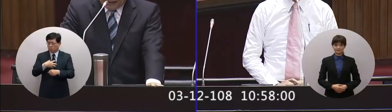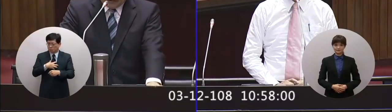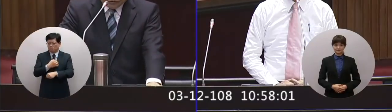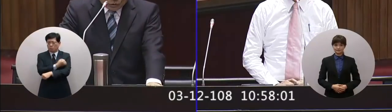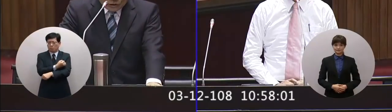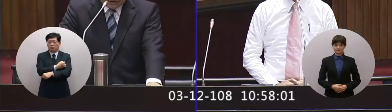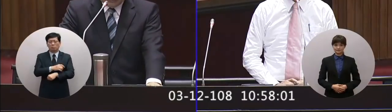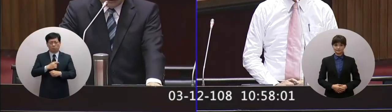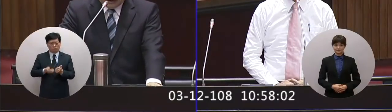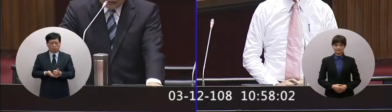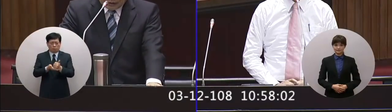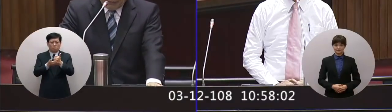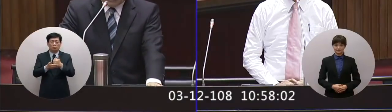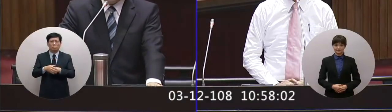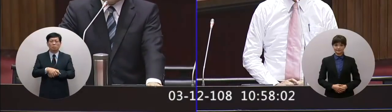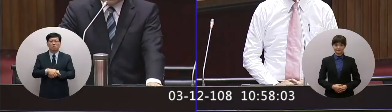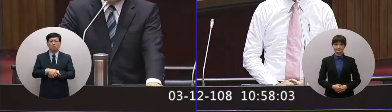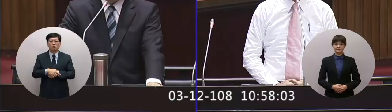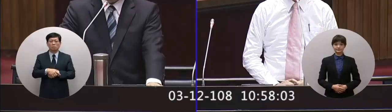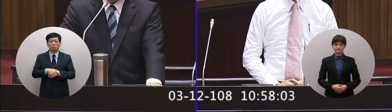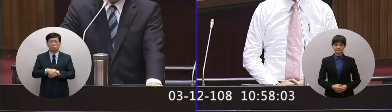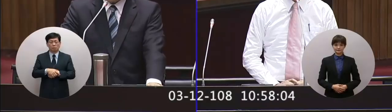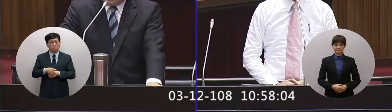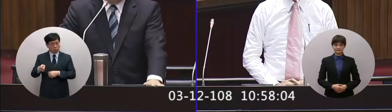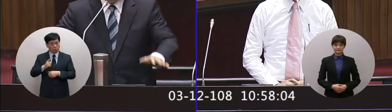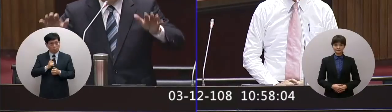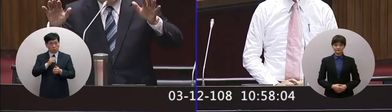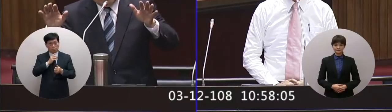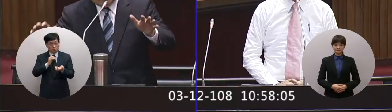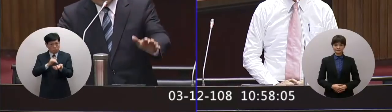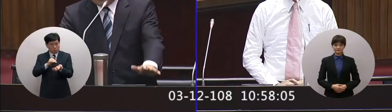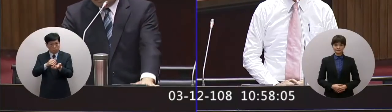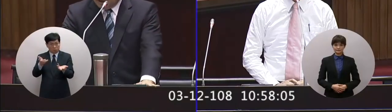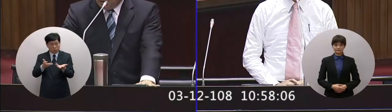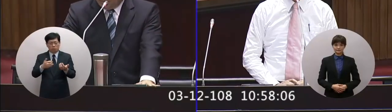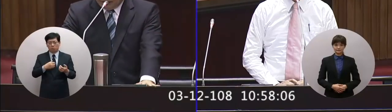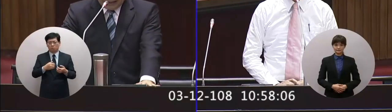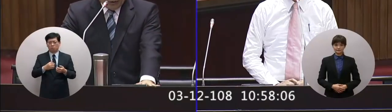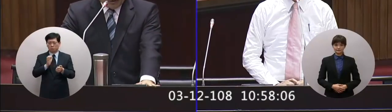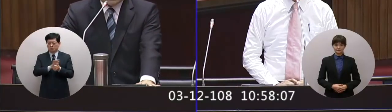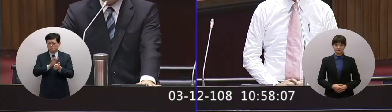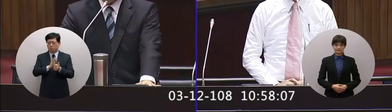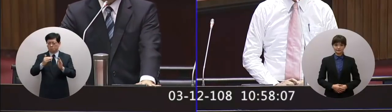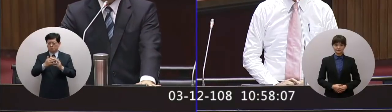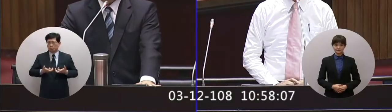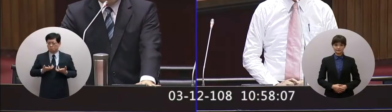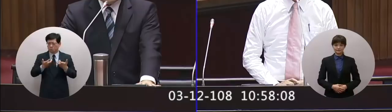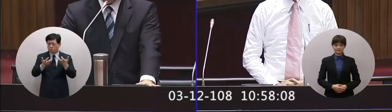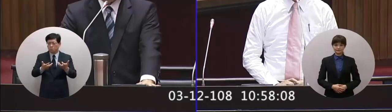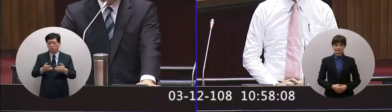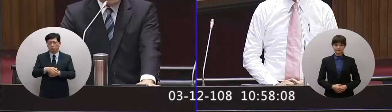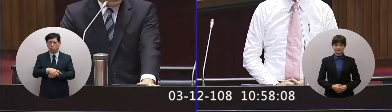倍感尊敬他們跟軍人在保家衛國上的